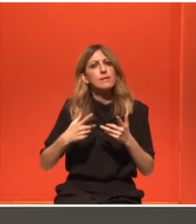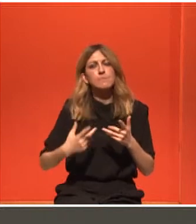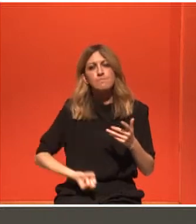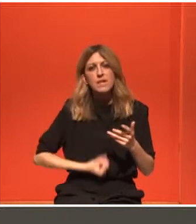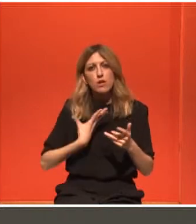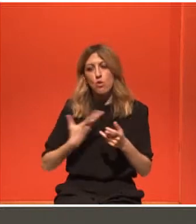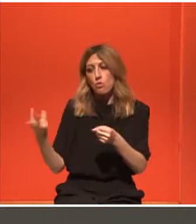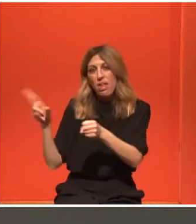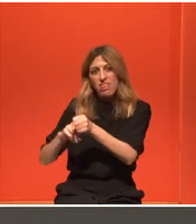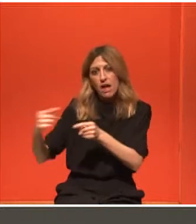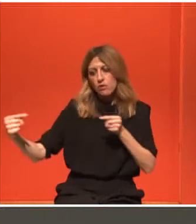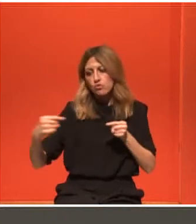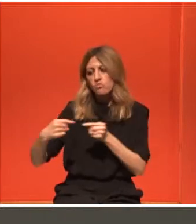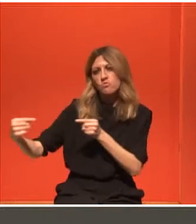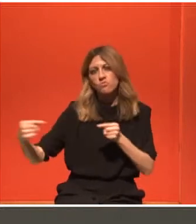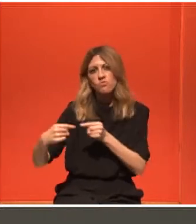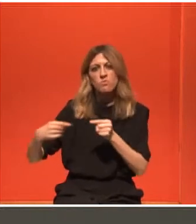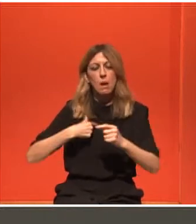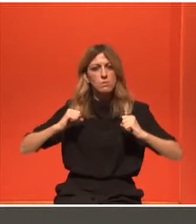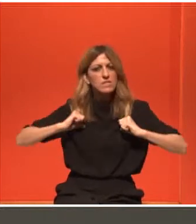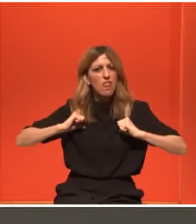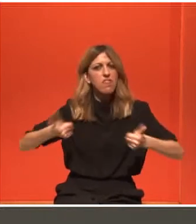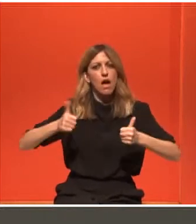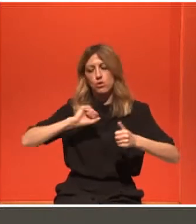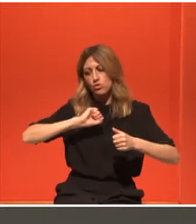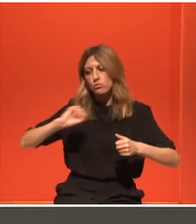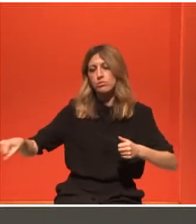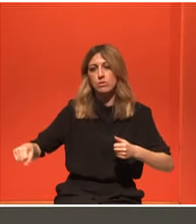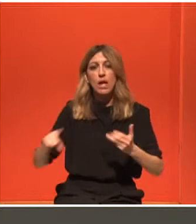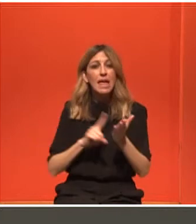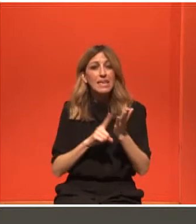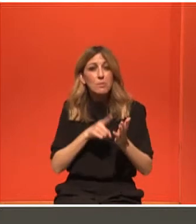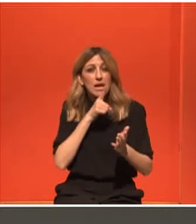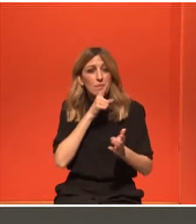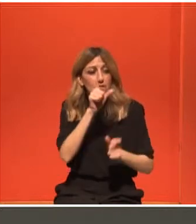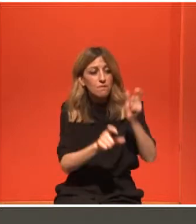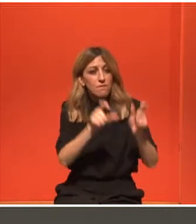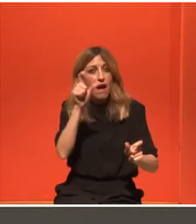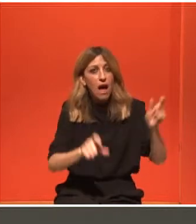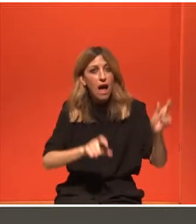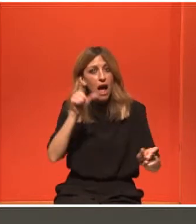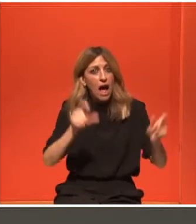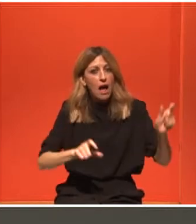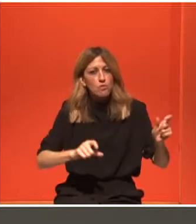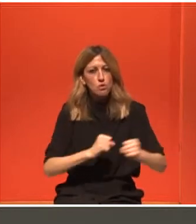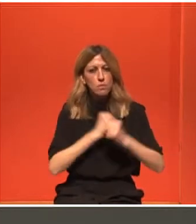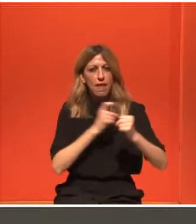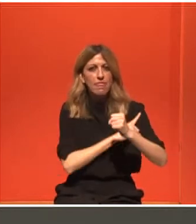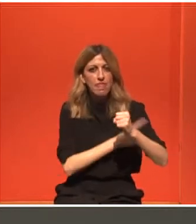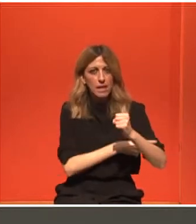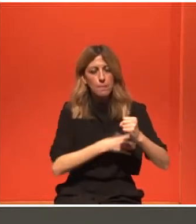παραδειγματιστούμε σε τόσο μεγάλο βαθμό, ώστε να νιώθουμε σαν να το ζήσαμε. Για να μπορούμε όλοι να ξέρουμε